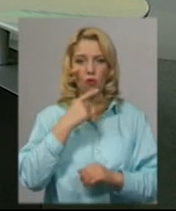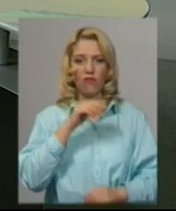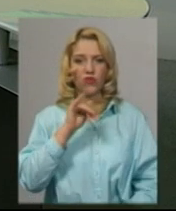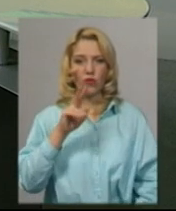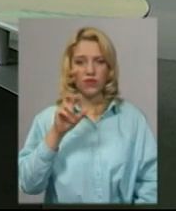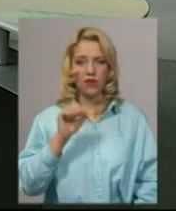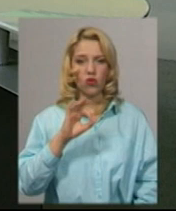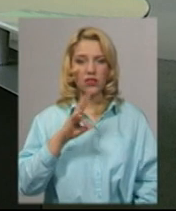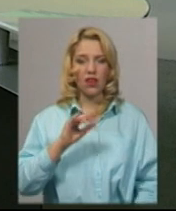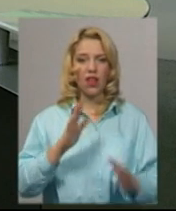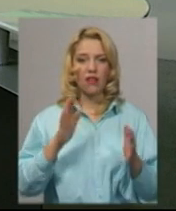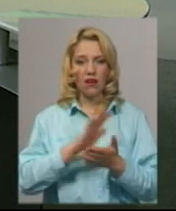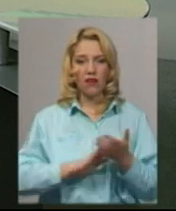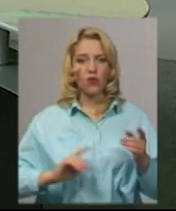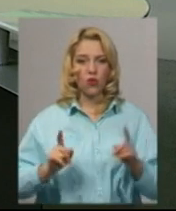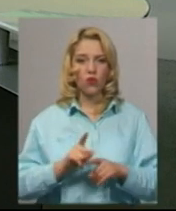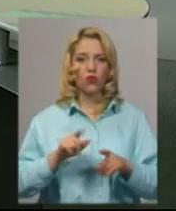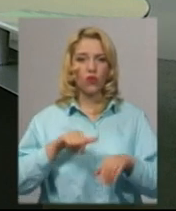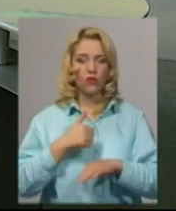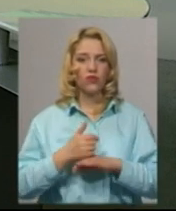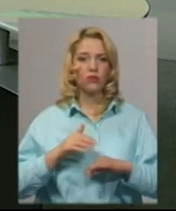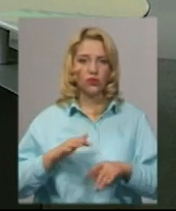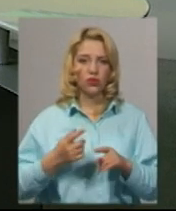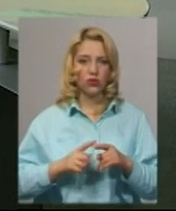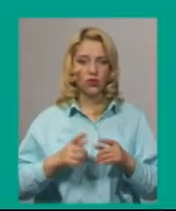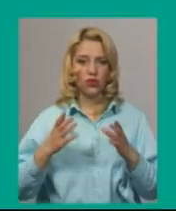Фіновська. А далі коротко про головні події сьогодні.